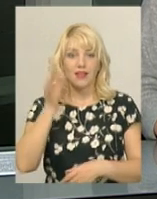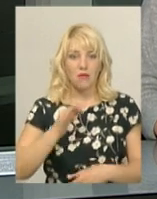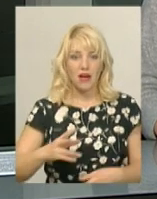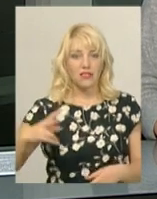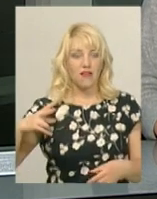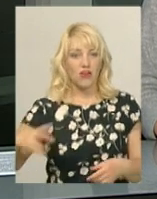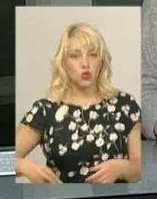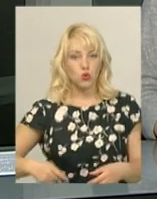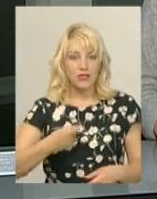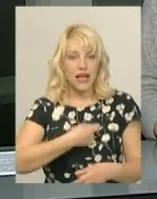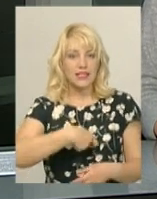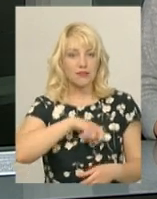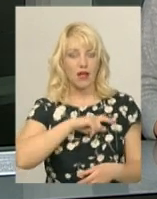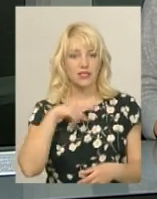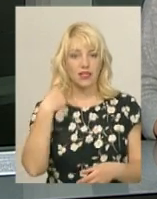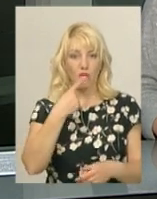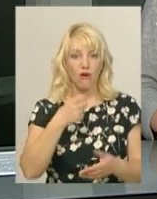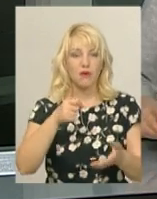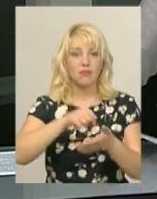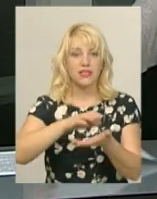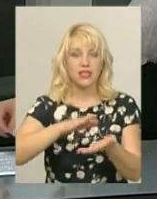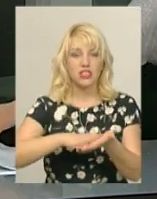іспанської – призначене на 29 травня.